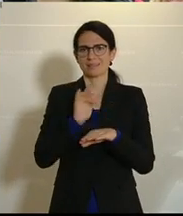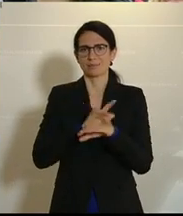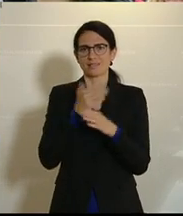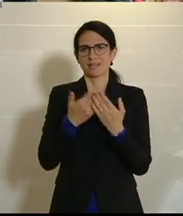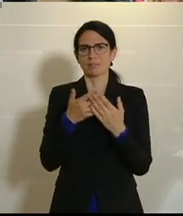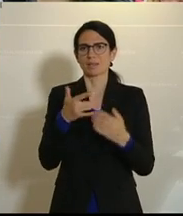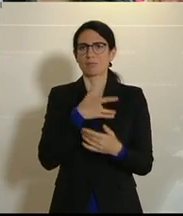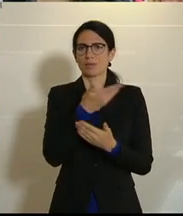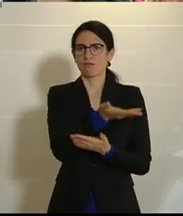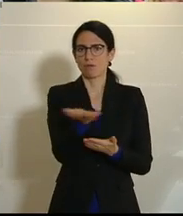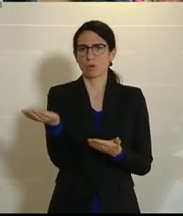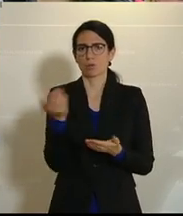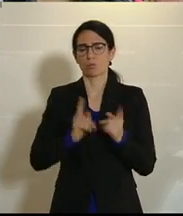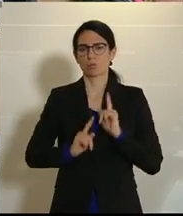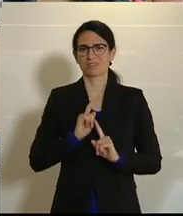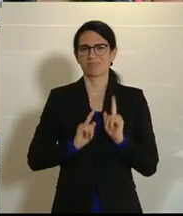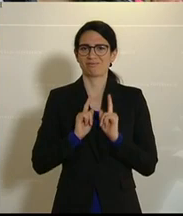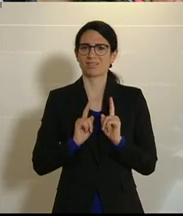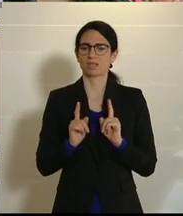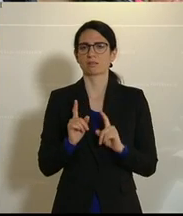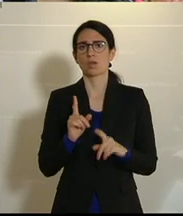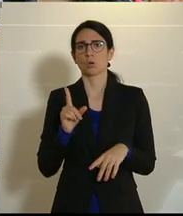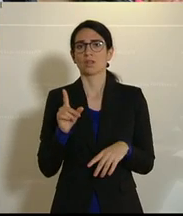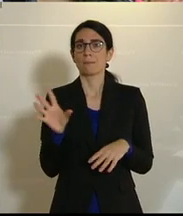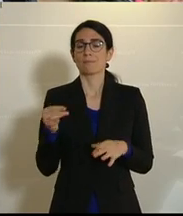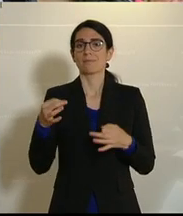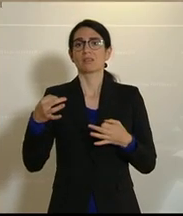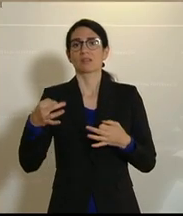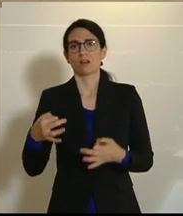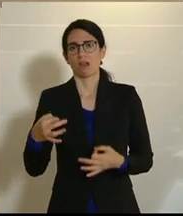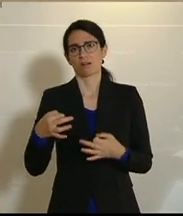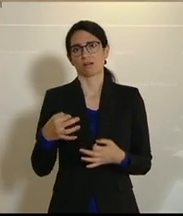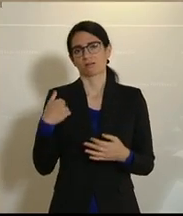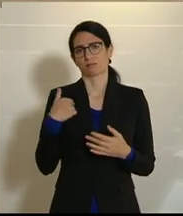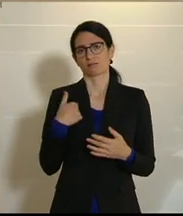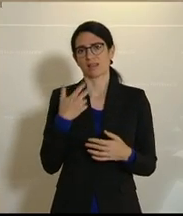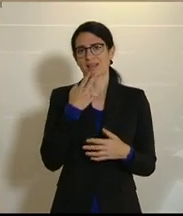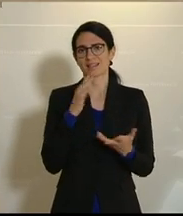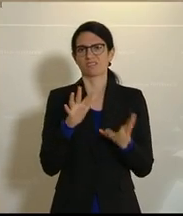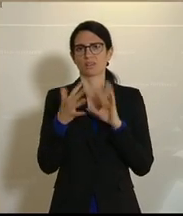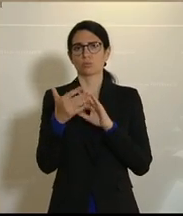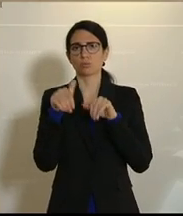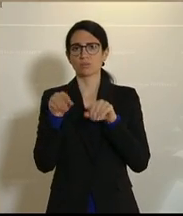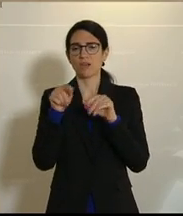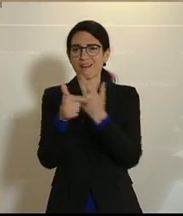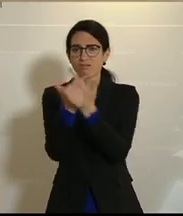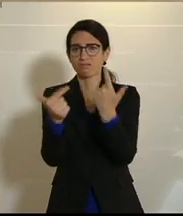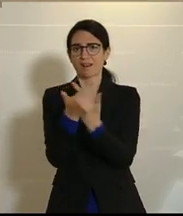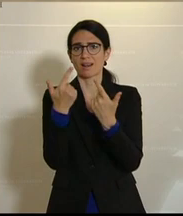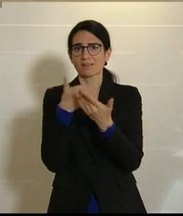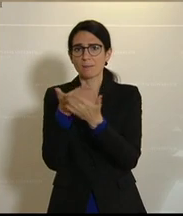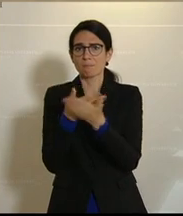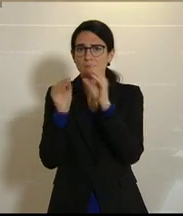liegen, die Bevölkerung dazu motivieren, diese Energiewende auch mittragen zu können. Da braucht es Bildung, da braucht es Motivation.